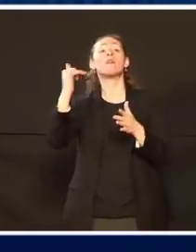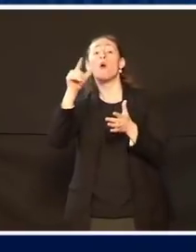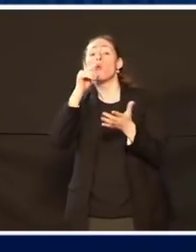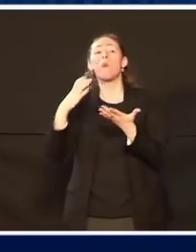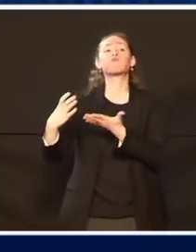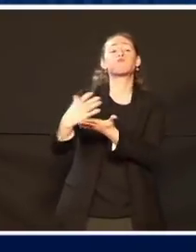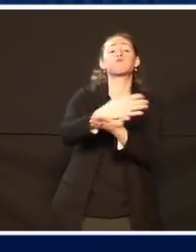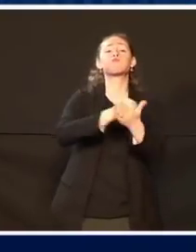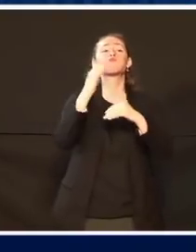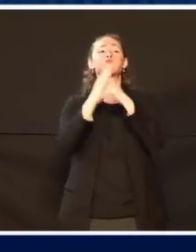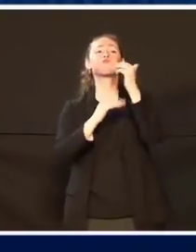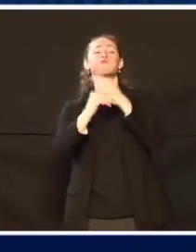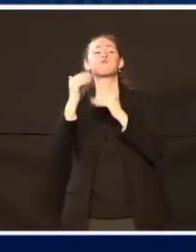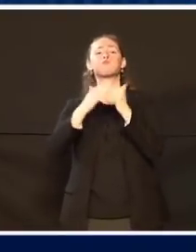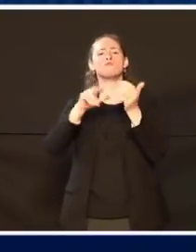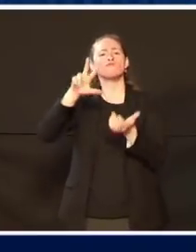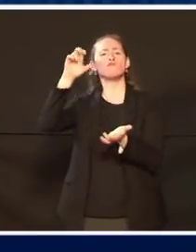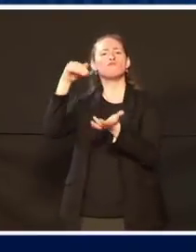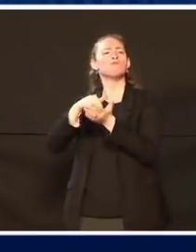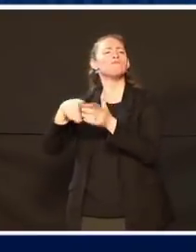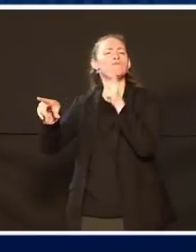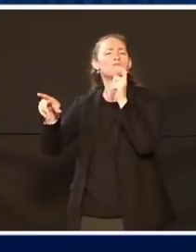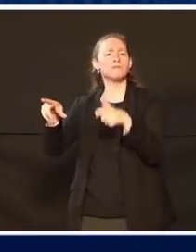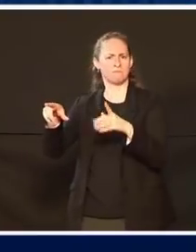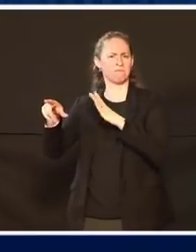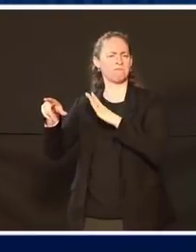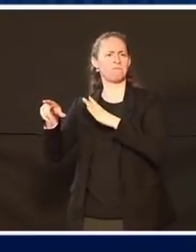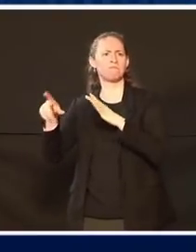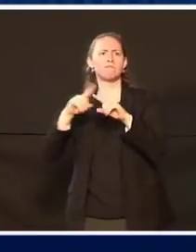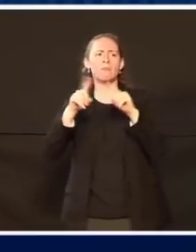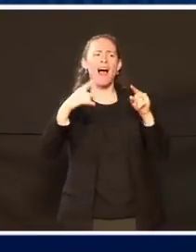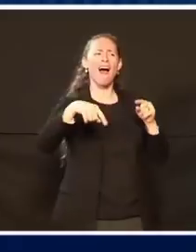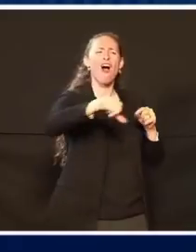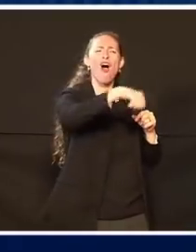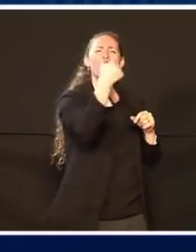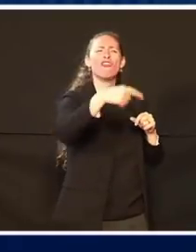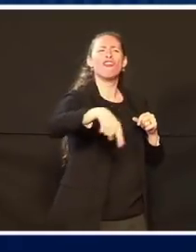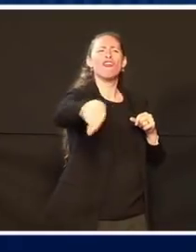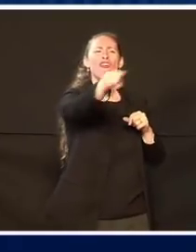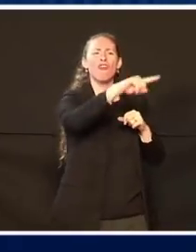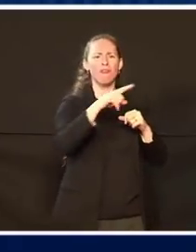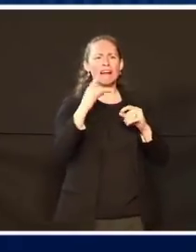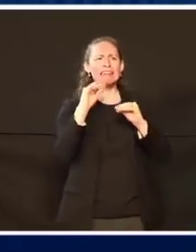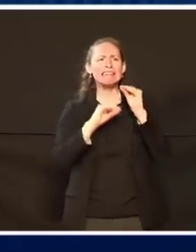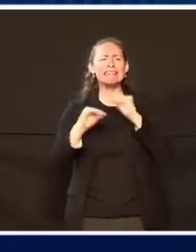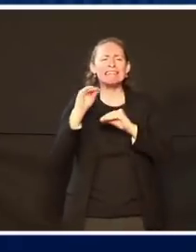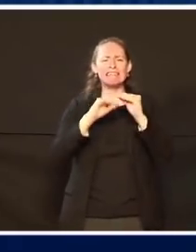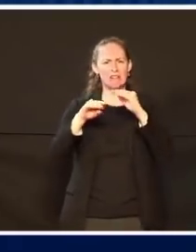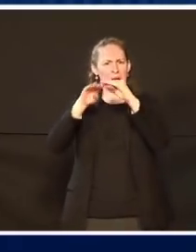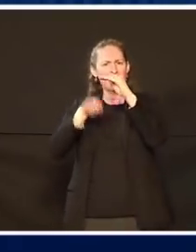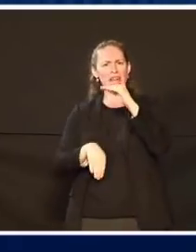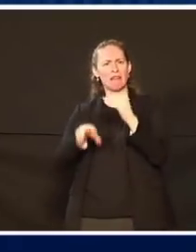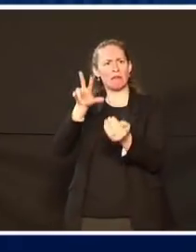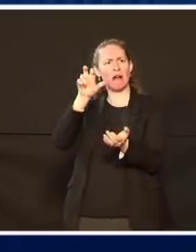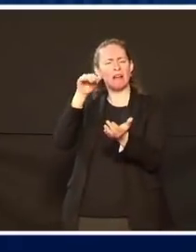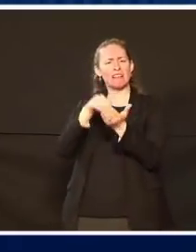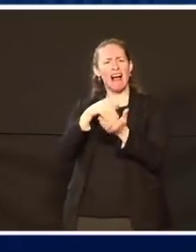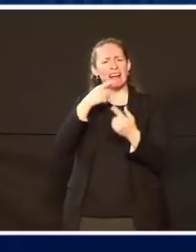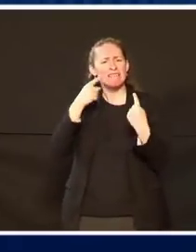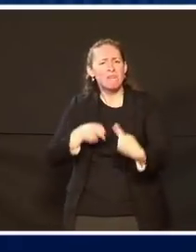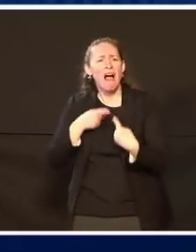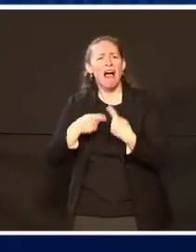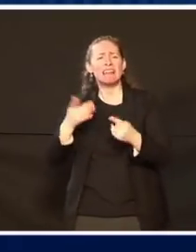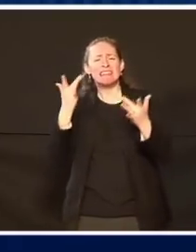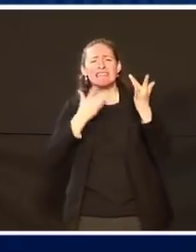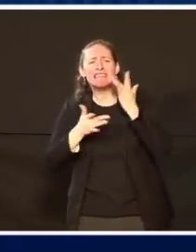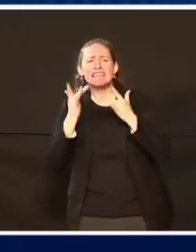sind, Doppelverdiener, jeder der Elternteile, sagen wir, der eine verdient 30.000 Riesen, der andere 40.000 oder 50